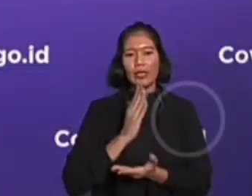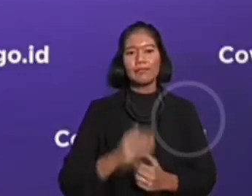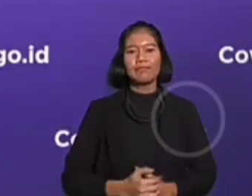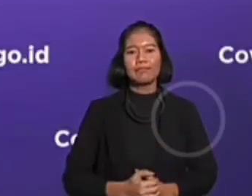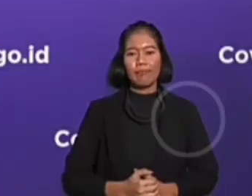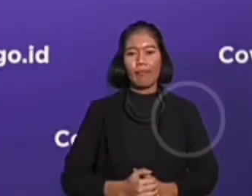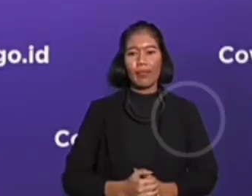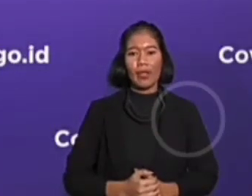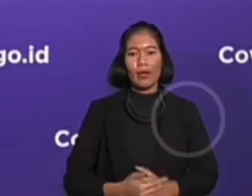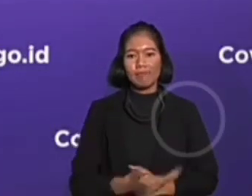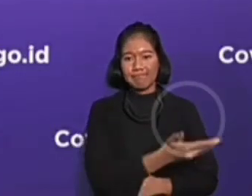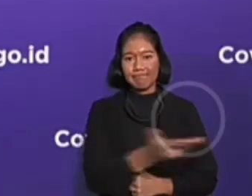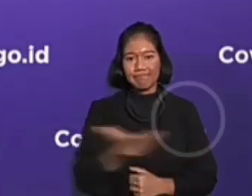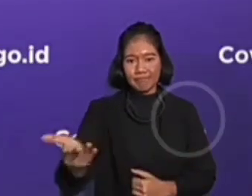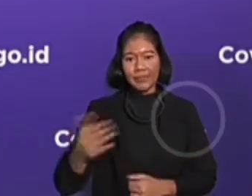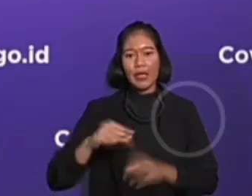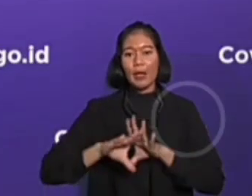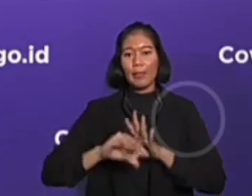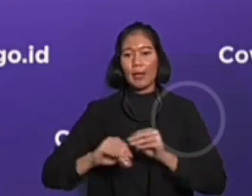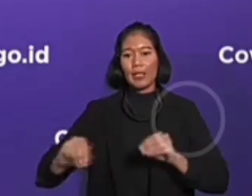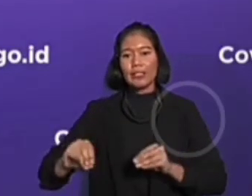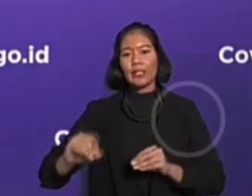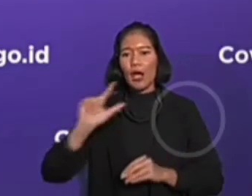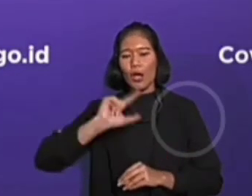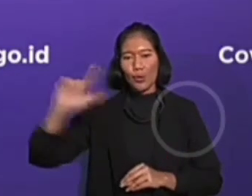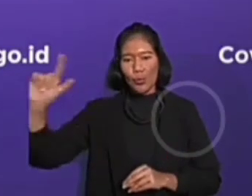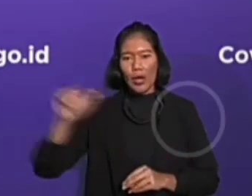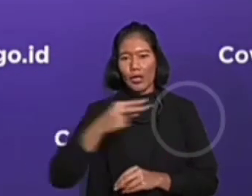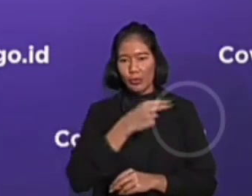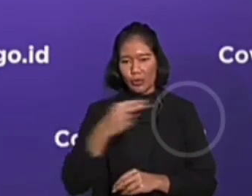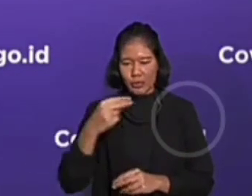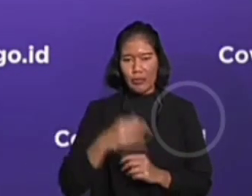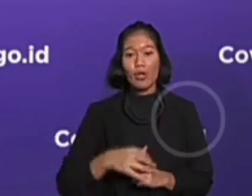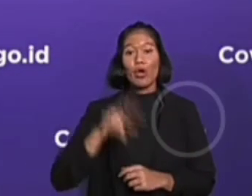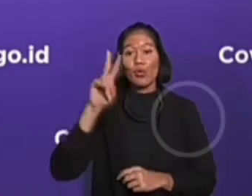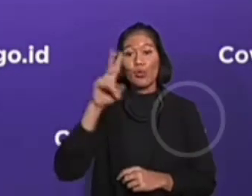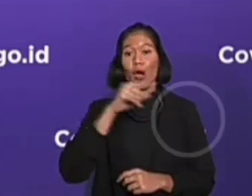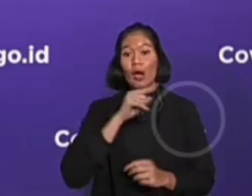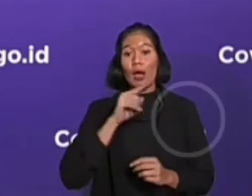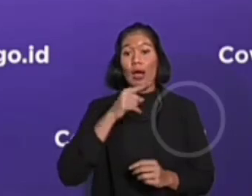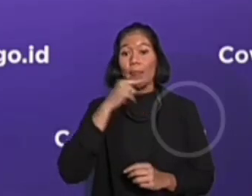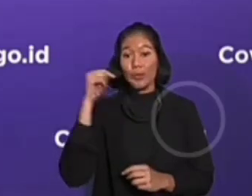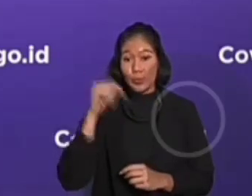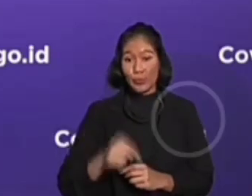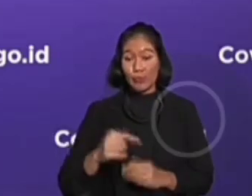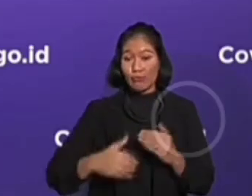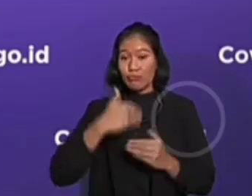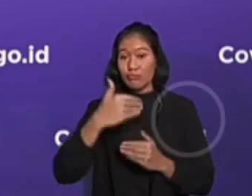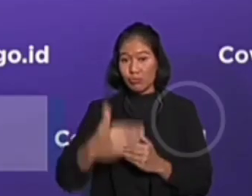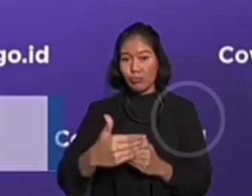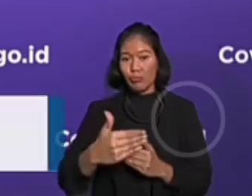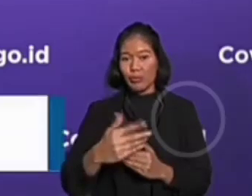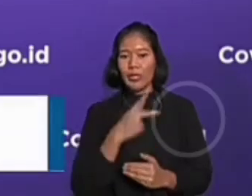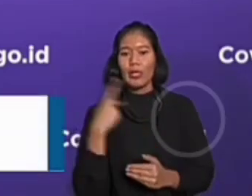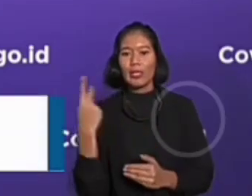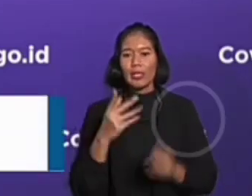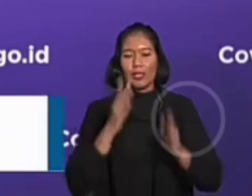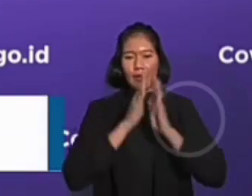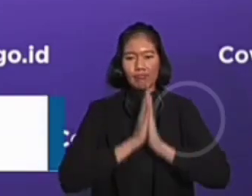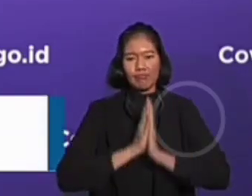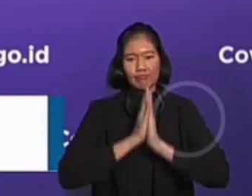Saudara saudaraku para pekerja migran Indonesia, dua pekan lagi kita akan memasuki Hari Raya Idul Fitri.